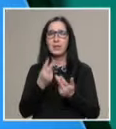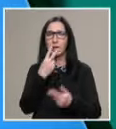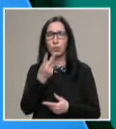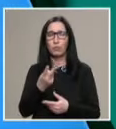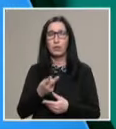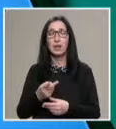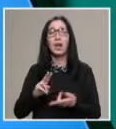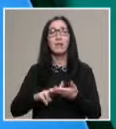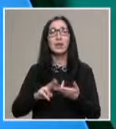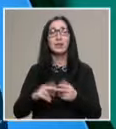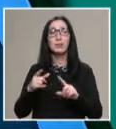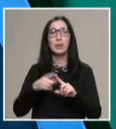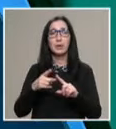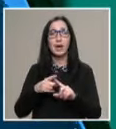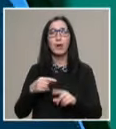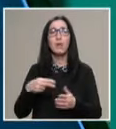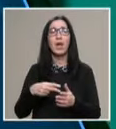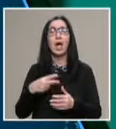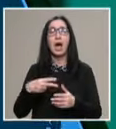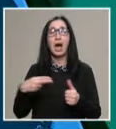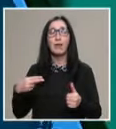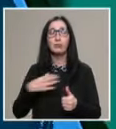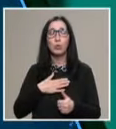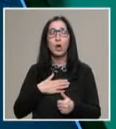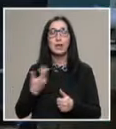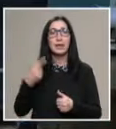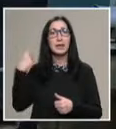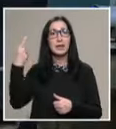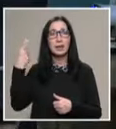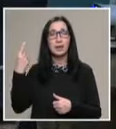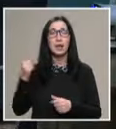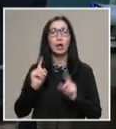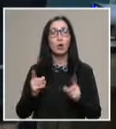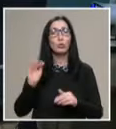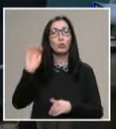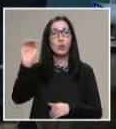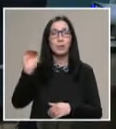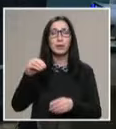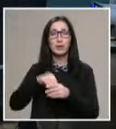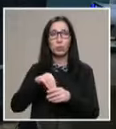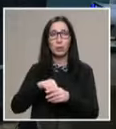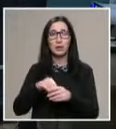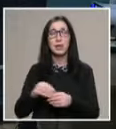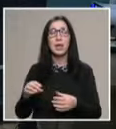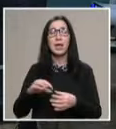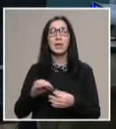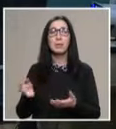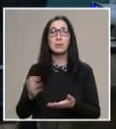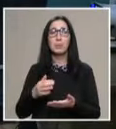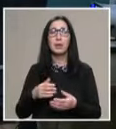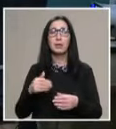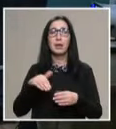Валентин Тамахкиаров е автор на идеята за виртуалния музей на Баба Тонка Обретенова, който ще бъде в допълнение към сбирката в